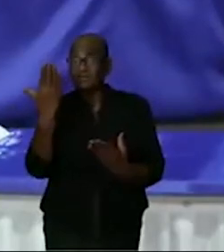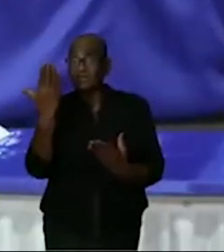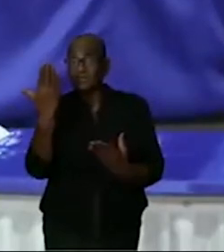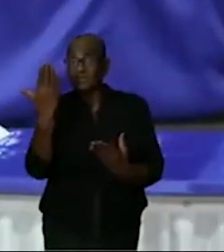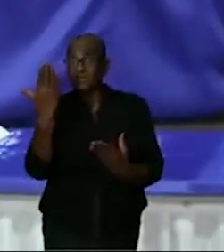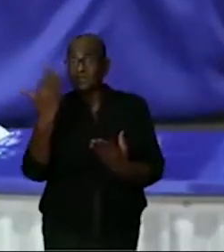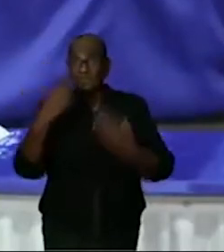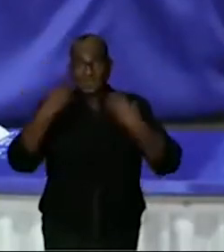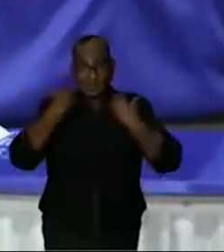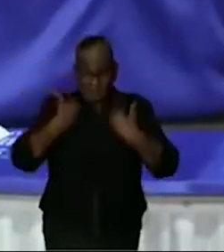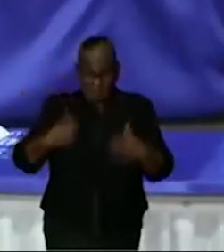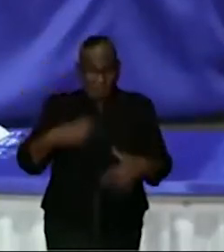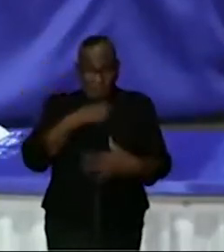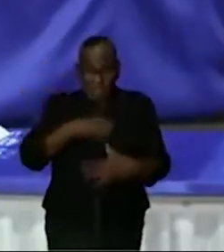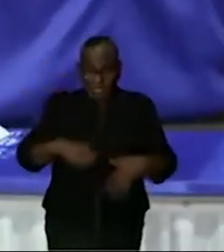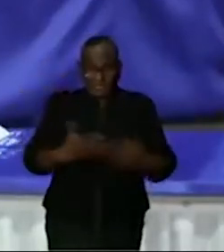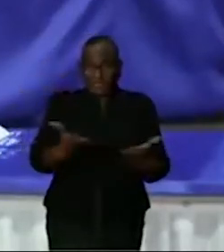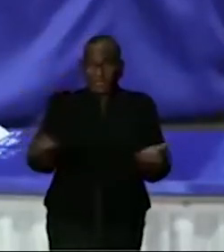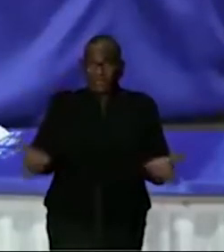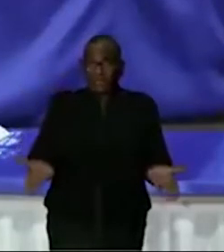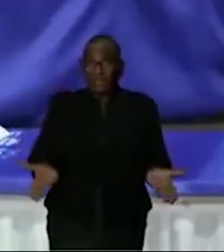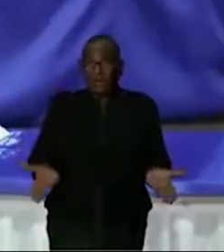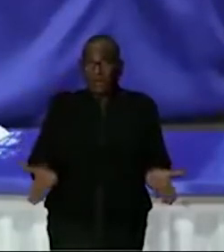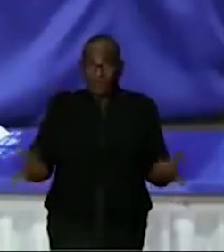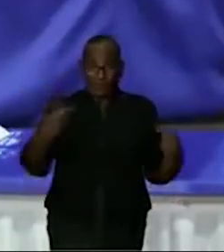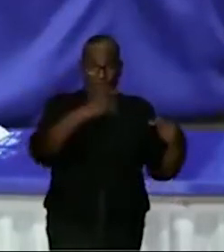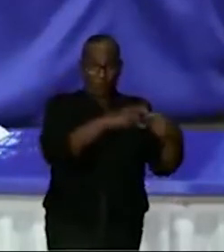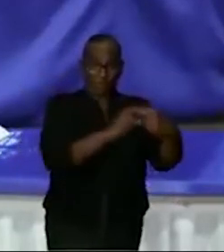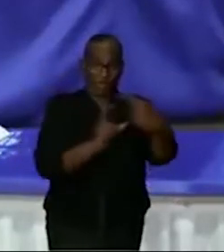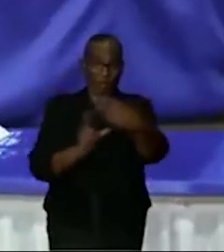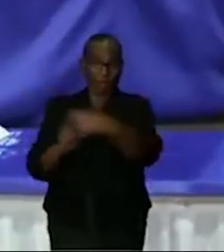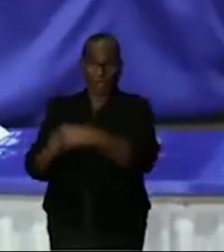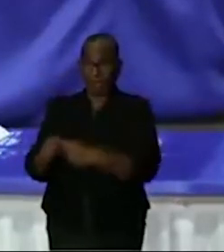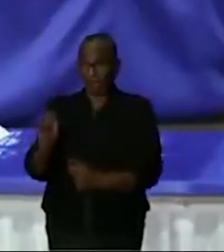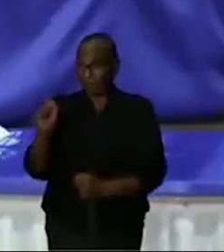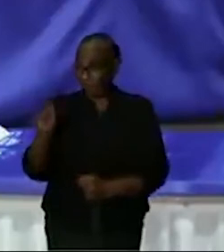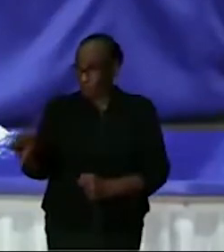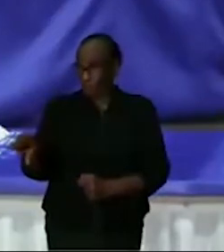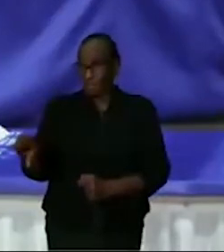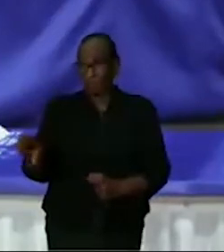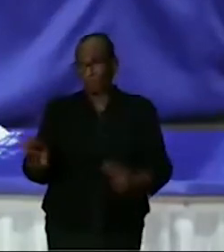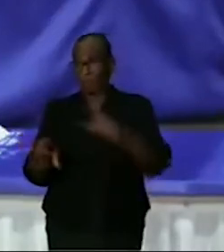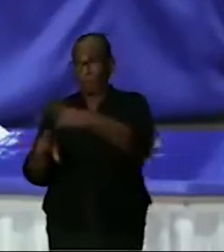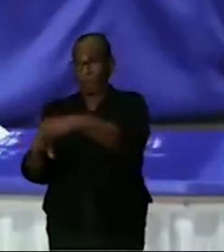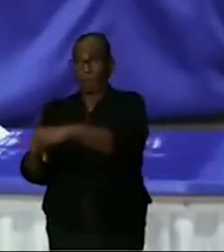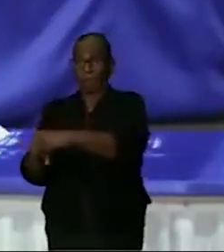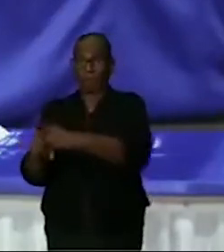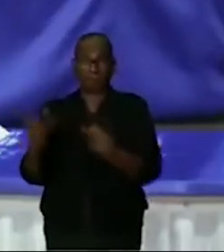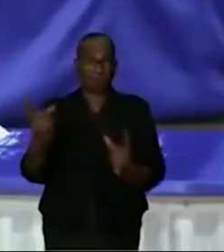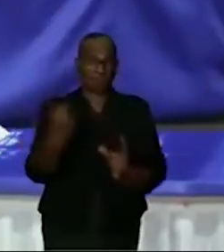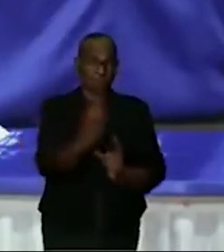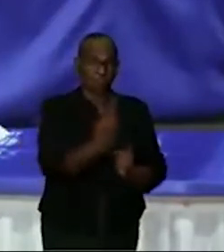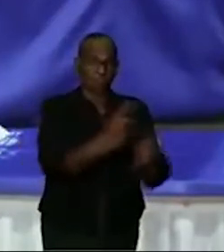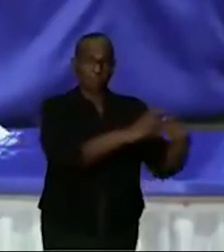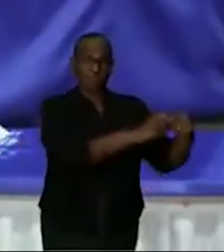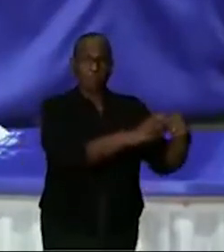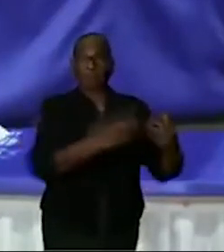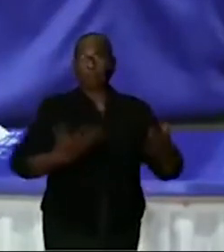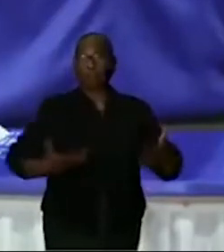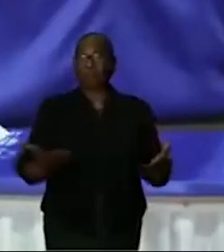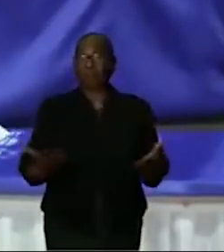gedrag van de Suriname, van het contact dat we hebben met mensen die besmet zijn. En die mensen zijn dus ook hier aanwezig gekomen.